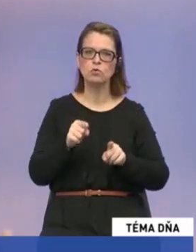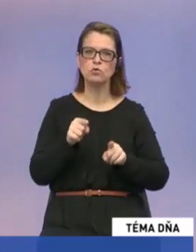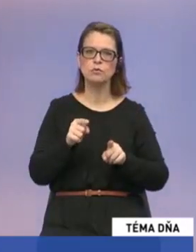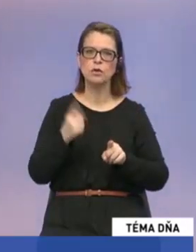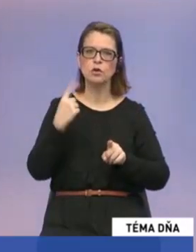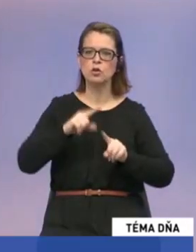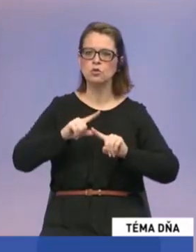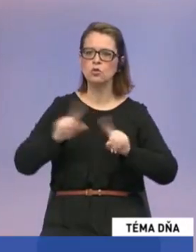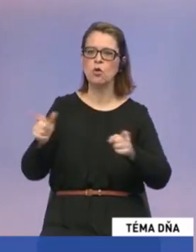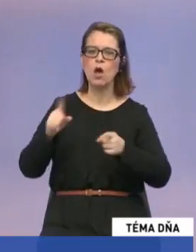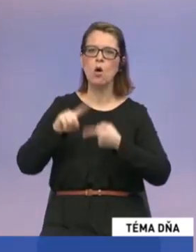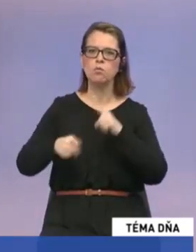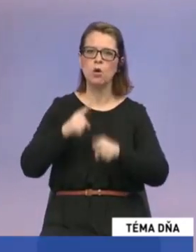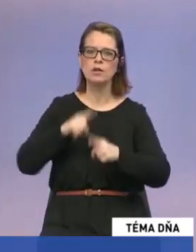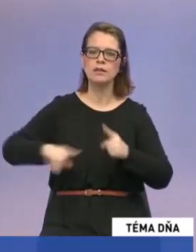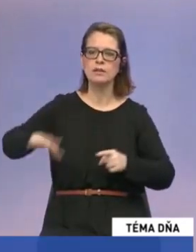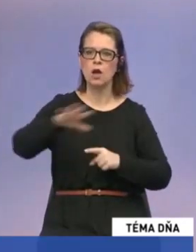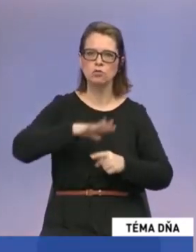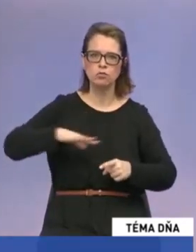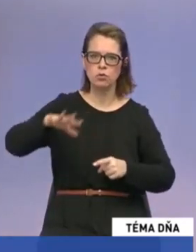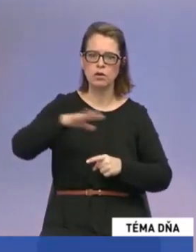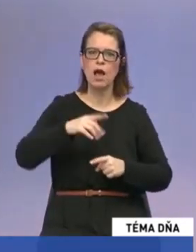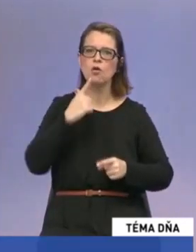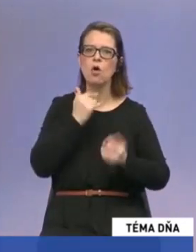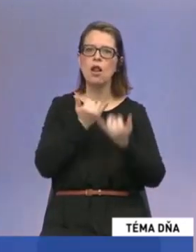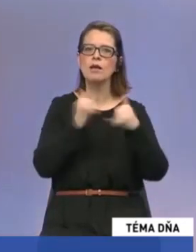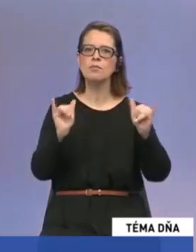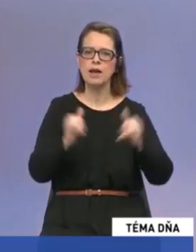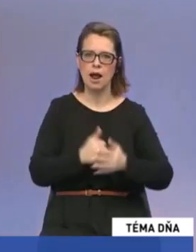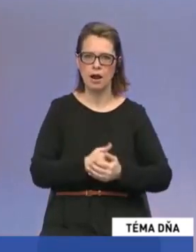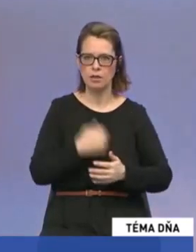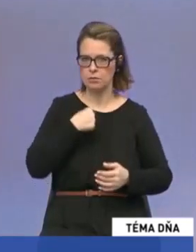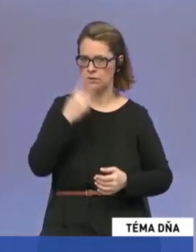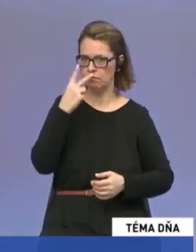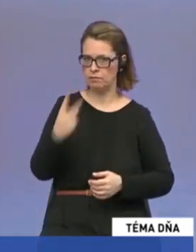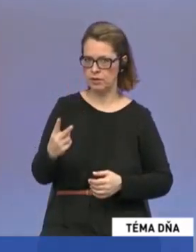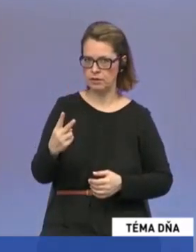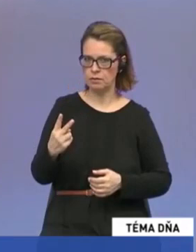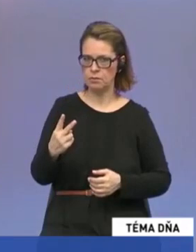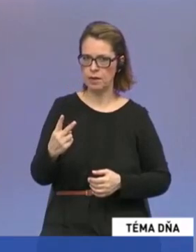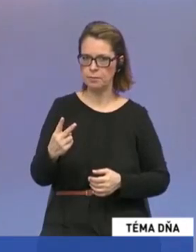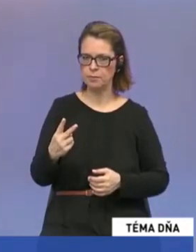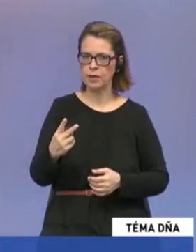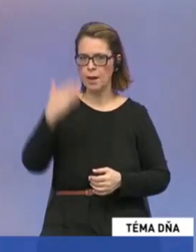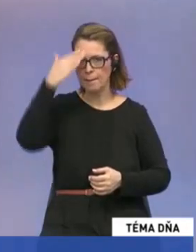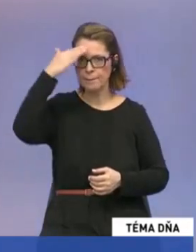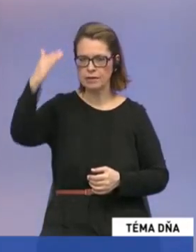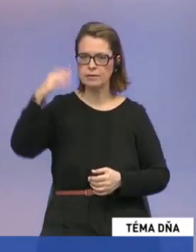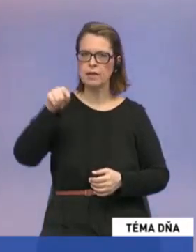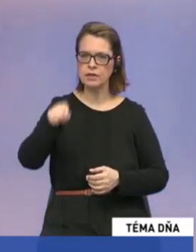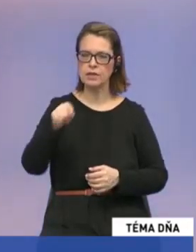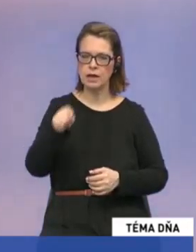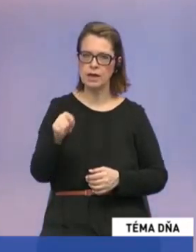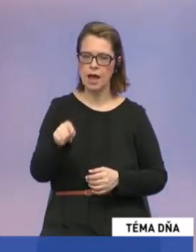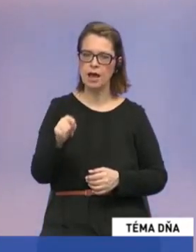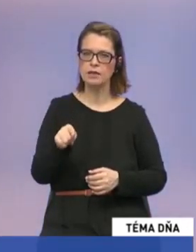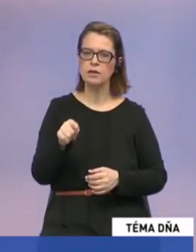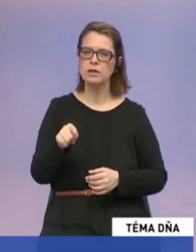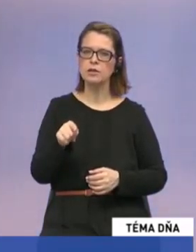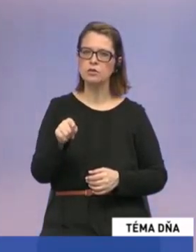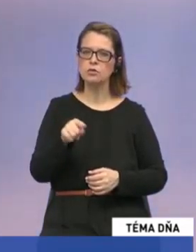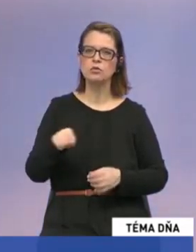z druhého politického spektra, takzvaného liberálneho, kedy vidíme, že skutočne predstaviteľia tohto politického spektra